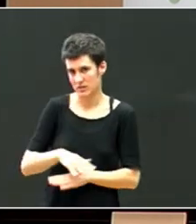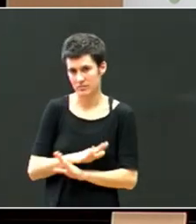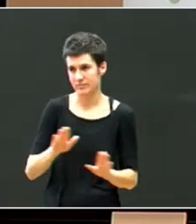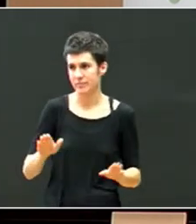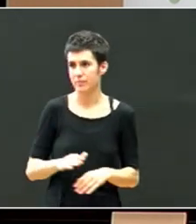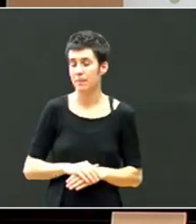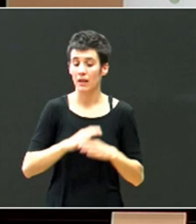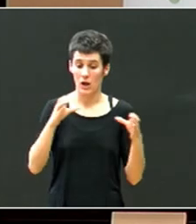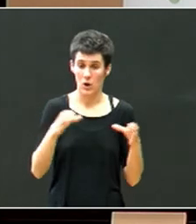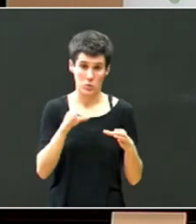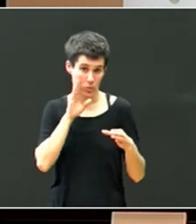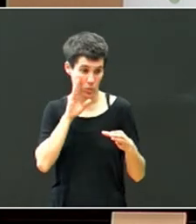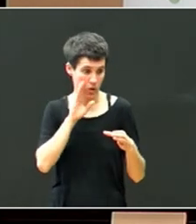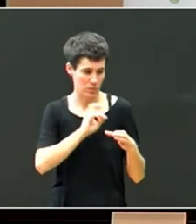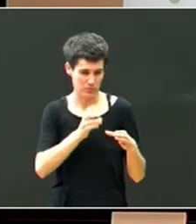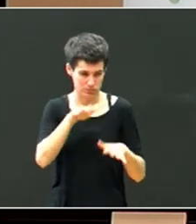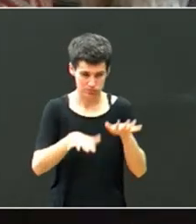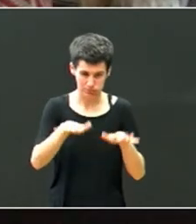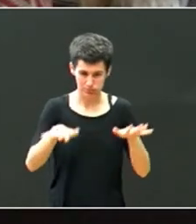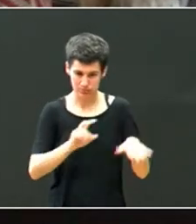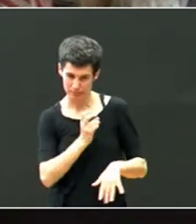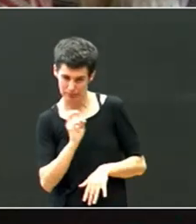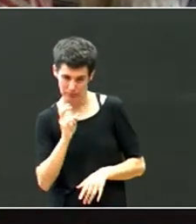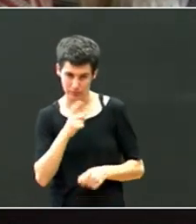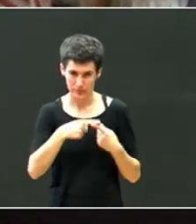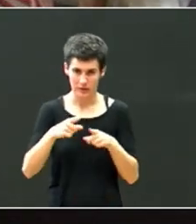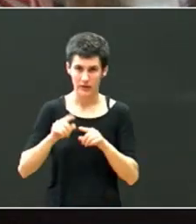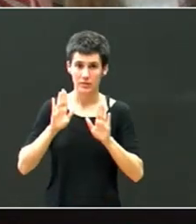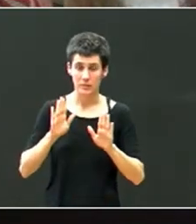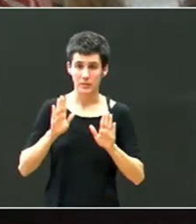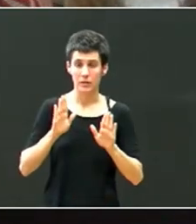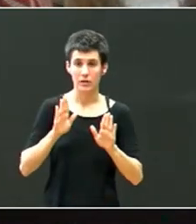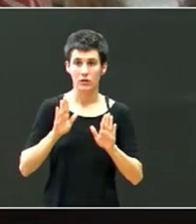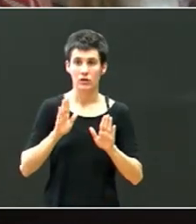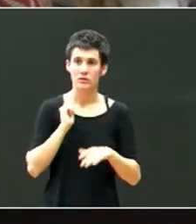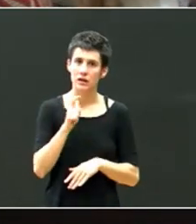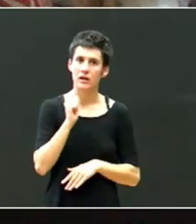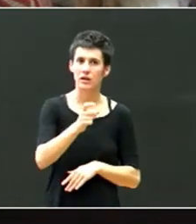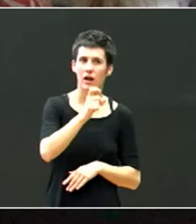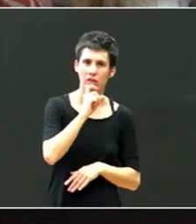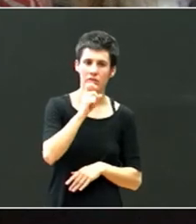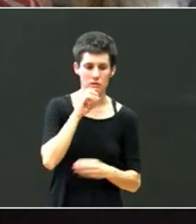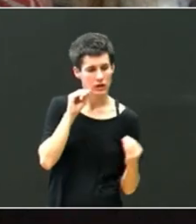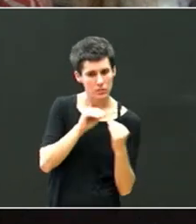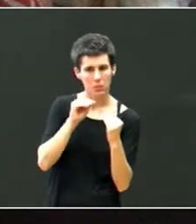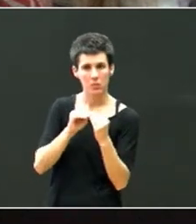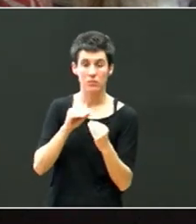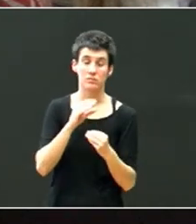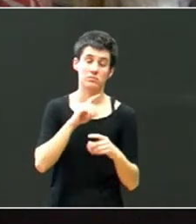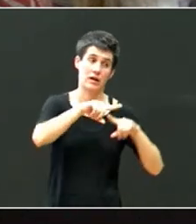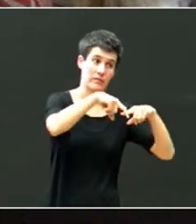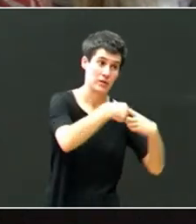Kolektiboan itza izan arren, zelta sunbatzuk, leku askotan agertzen dira, bai, familieke kontauta, eta bai,